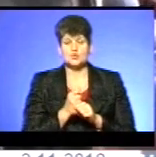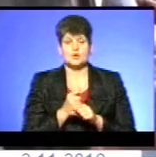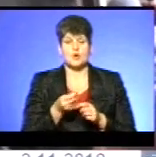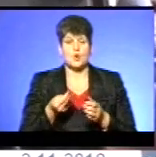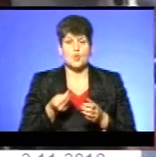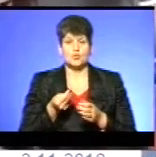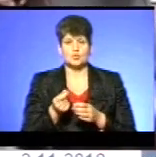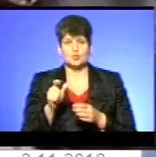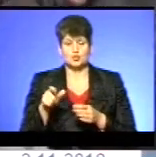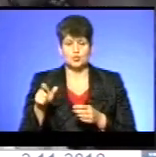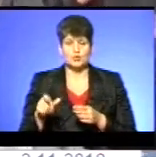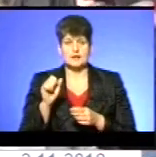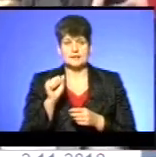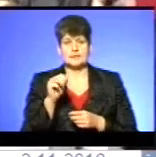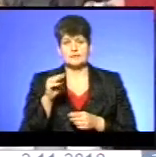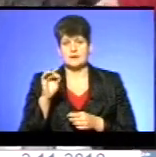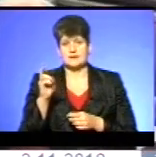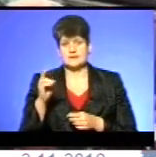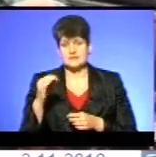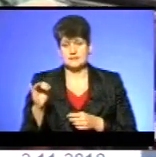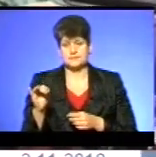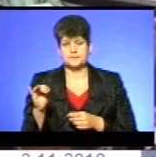громадського транспорту Андрій Тарківський.